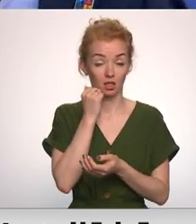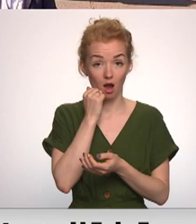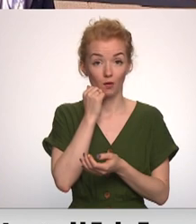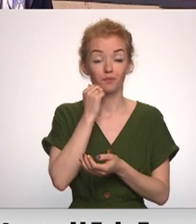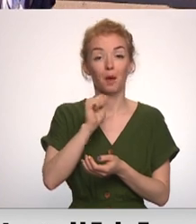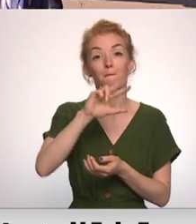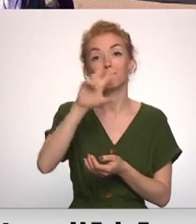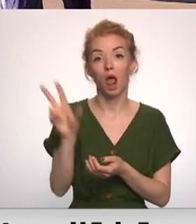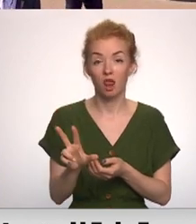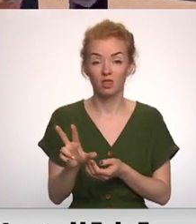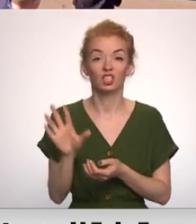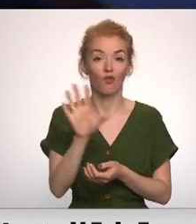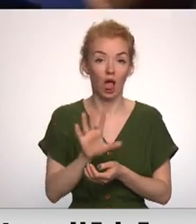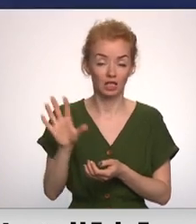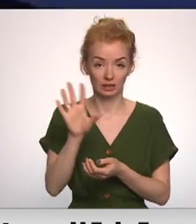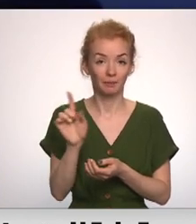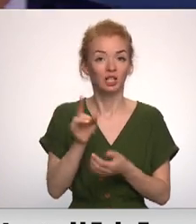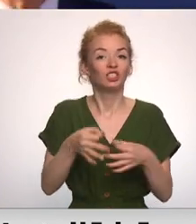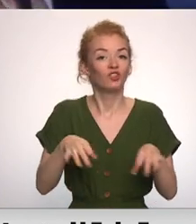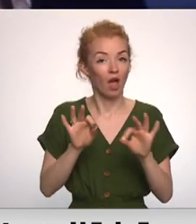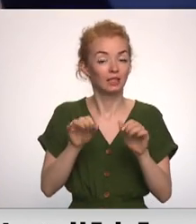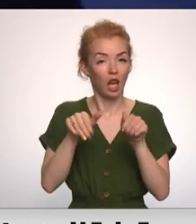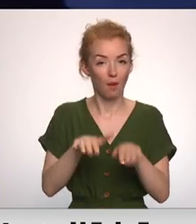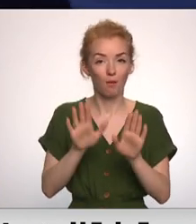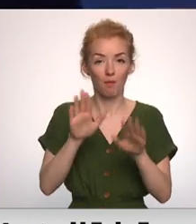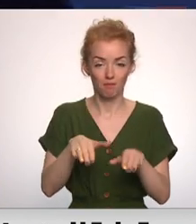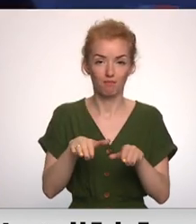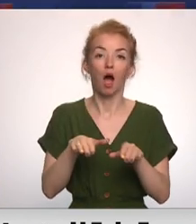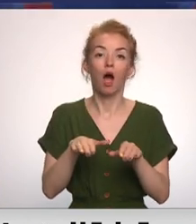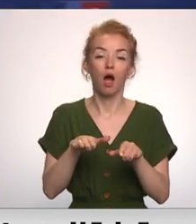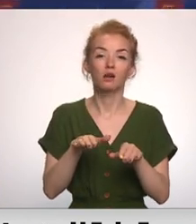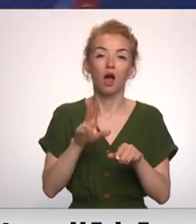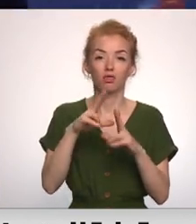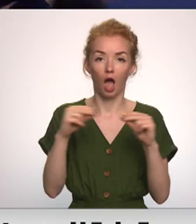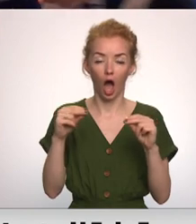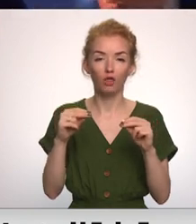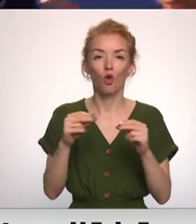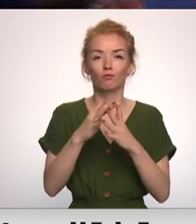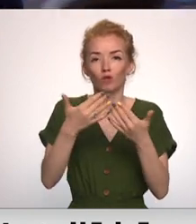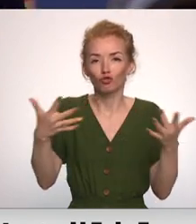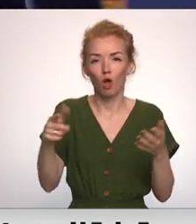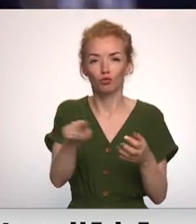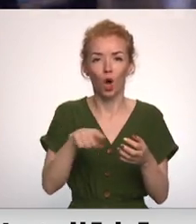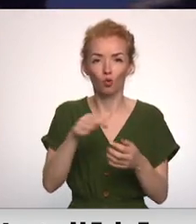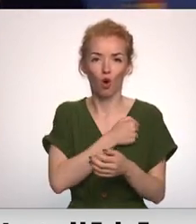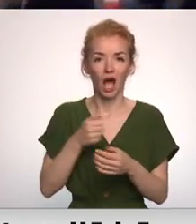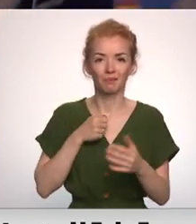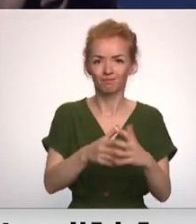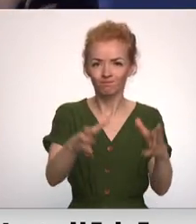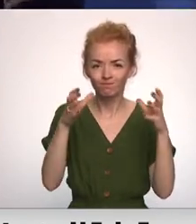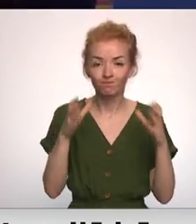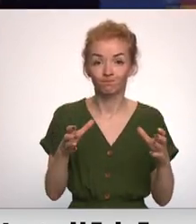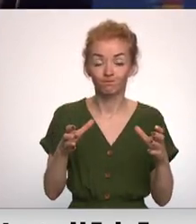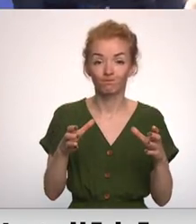Baltijai šajā samitā, protams, ir svarīgs lēmums par NATO daudznacionālo kaujas grupu palielināšanu līdz tad brigādes līmenim.